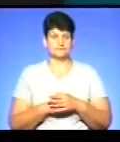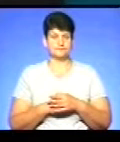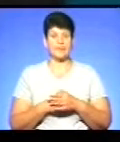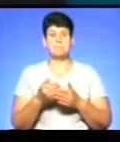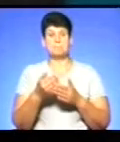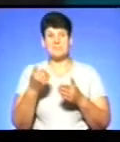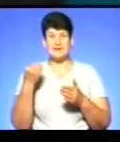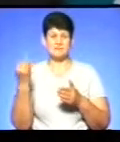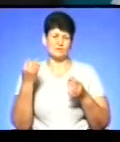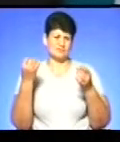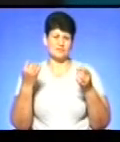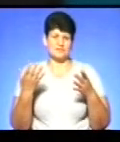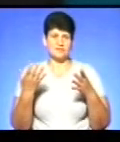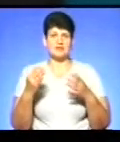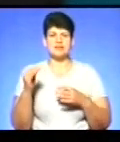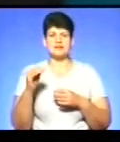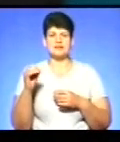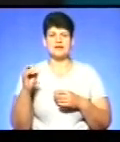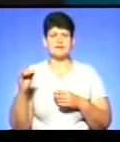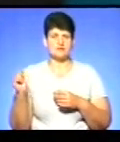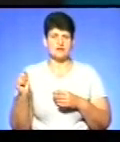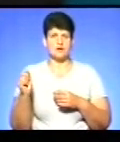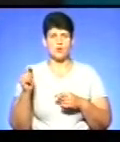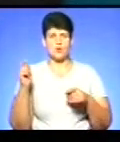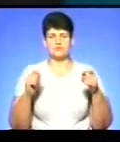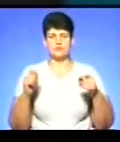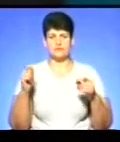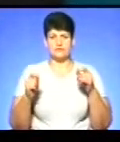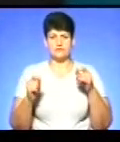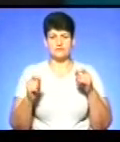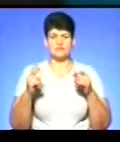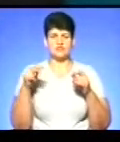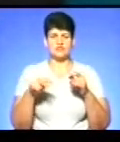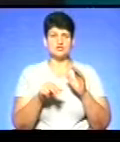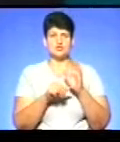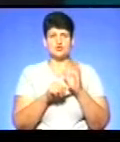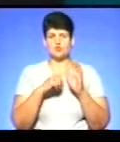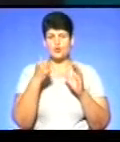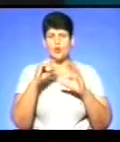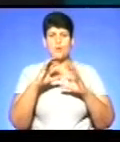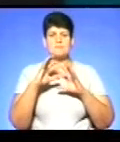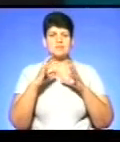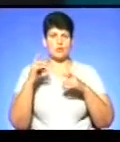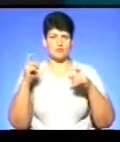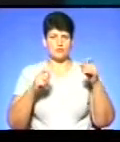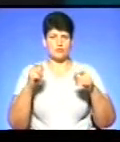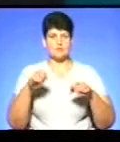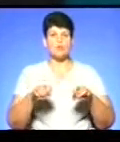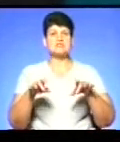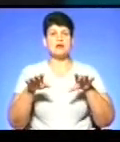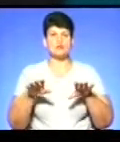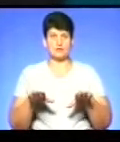така, Женевська конференція 2006 року, міжнародна конференція, встановила